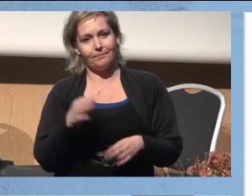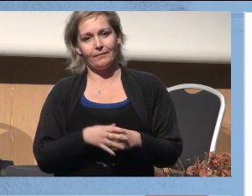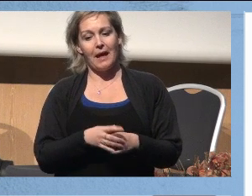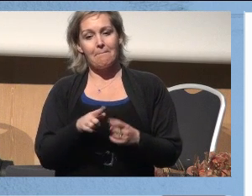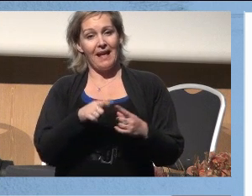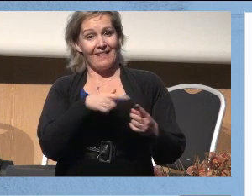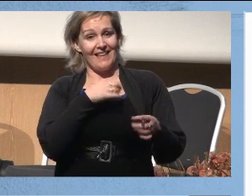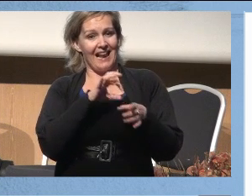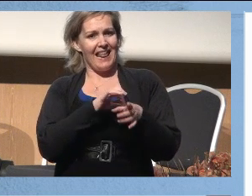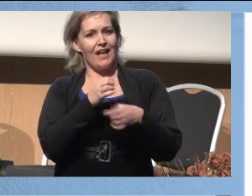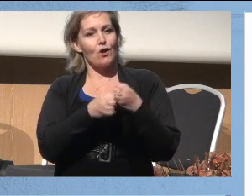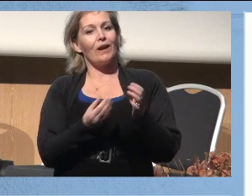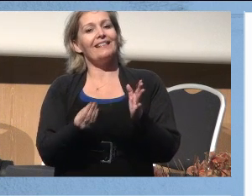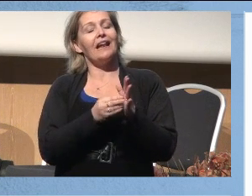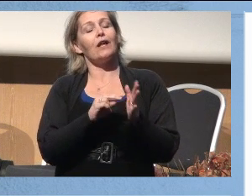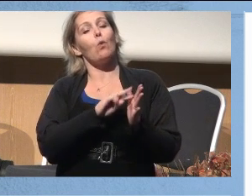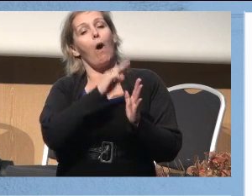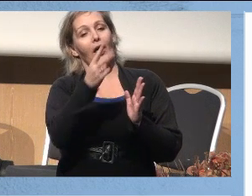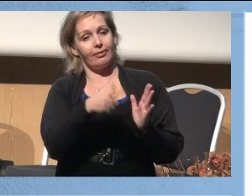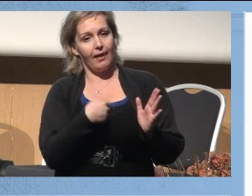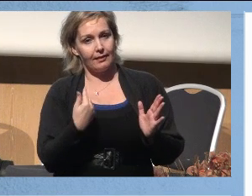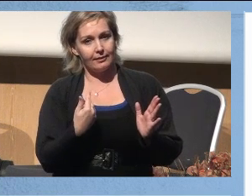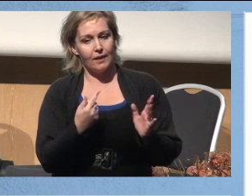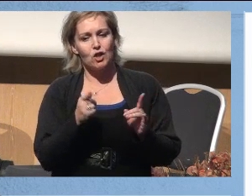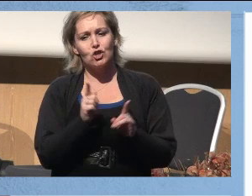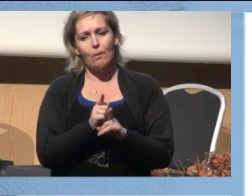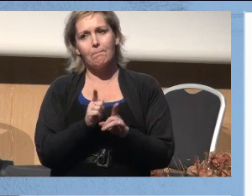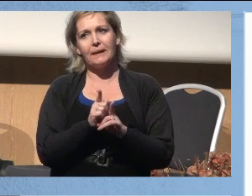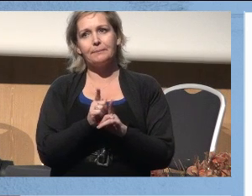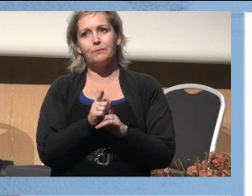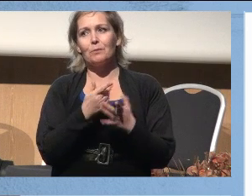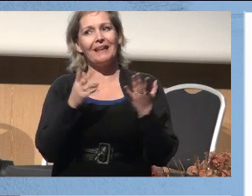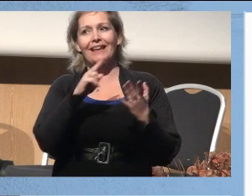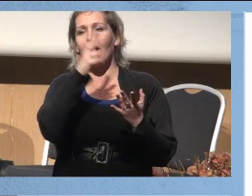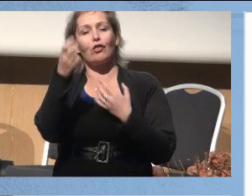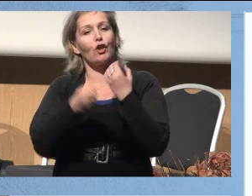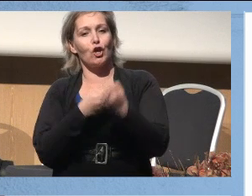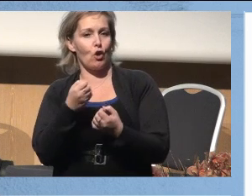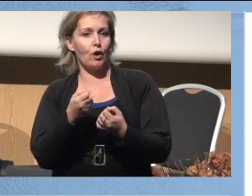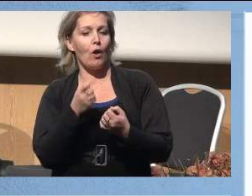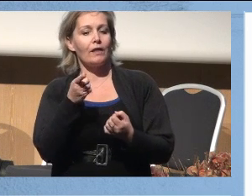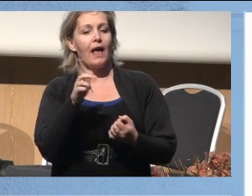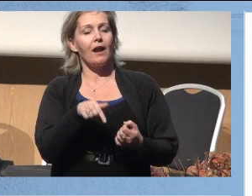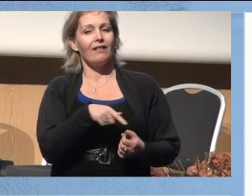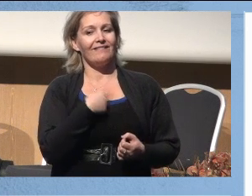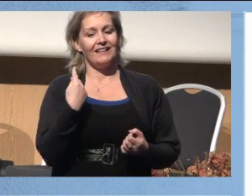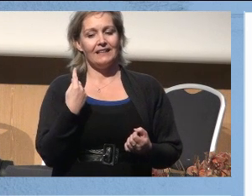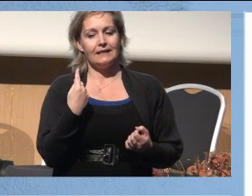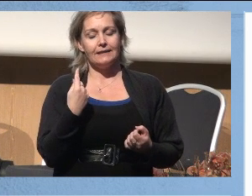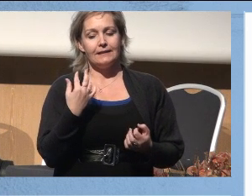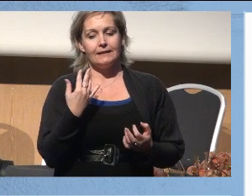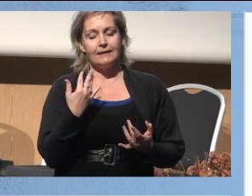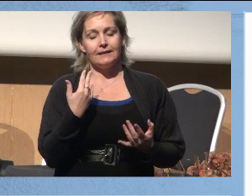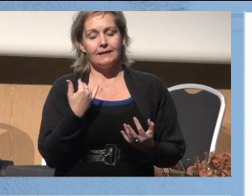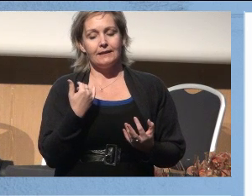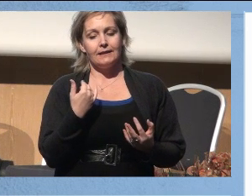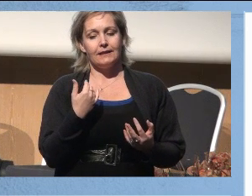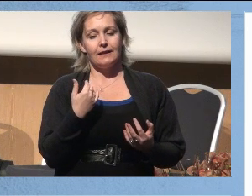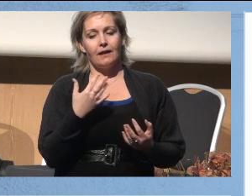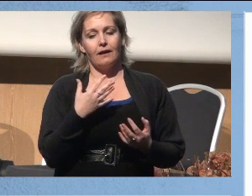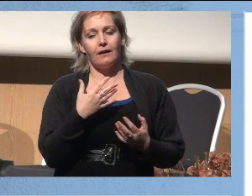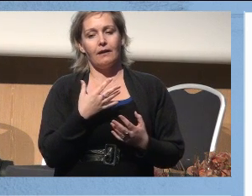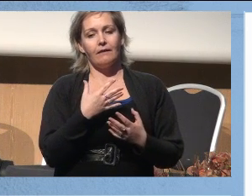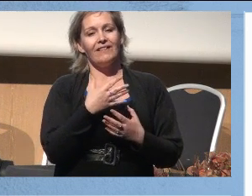Men vi leger gjør i tillegg noe annet som ingen andre gjør. det er at vi tar